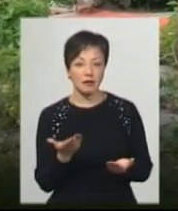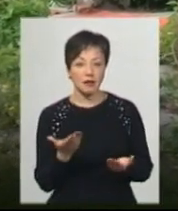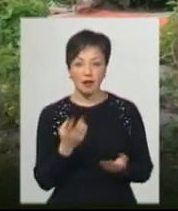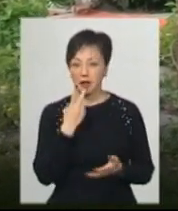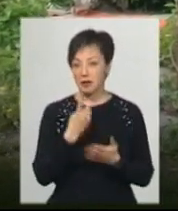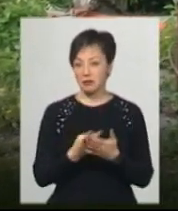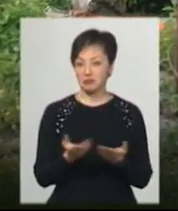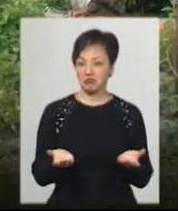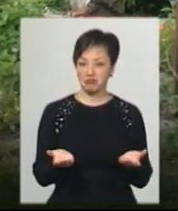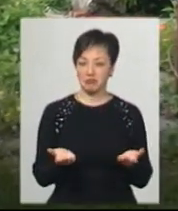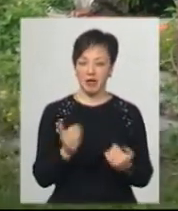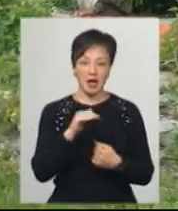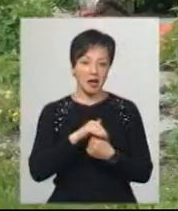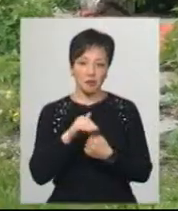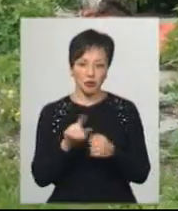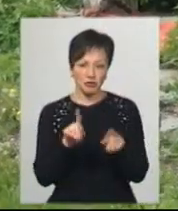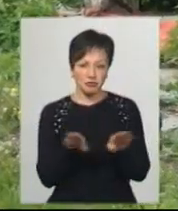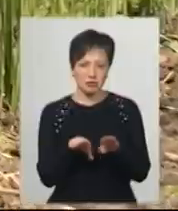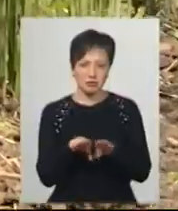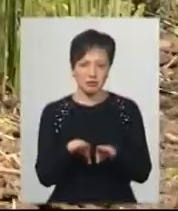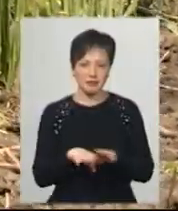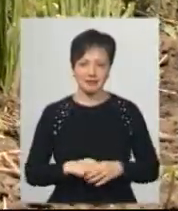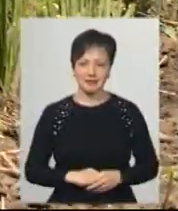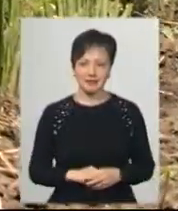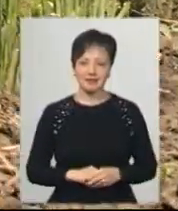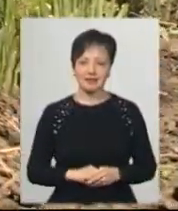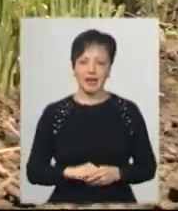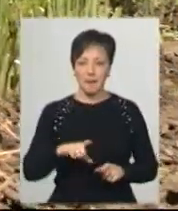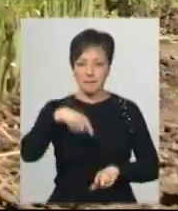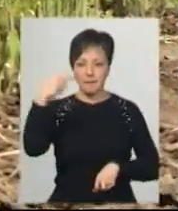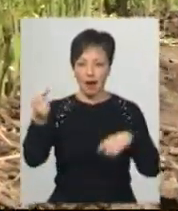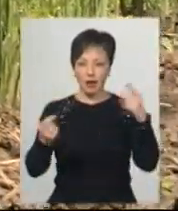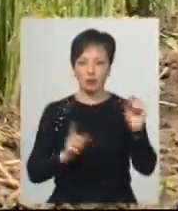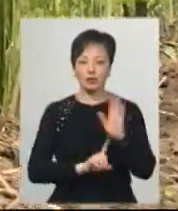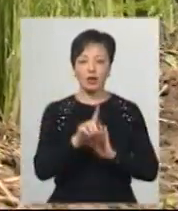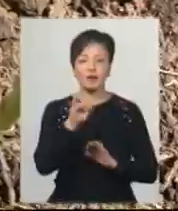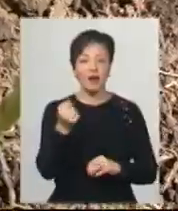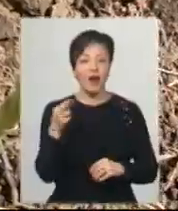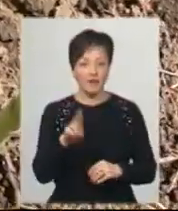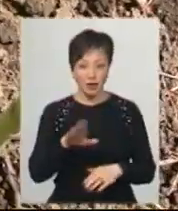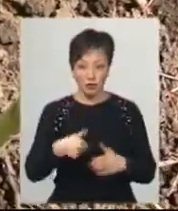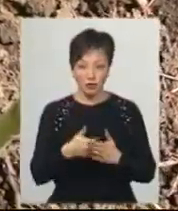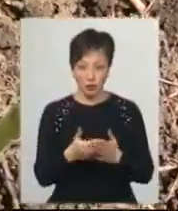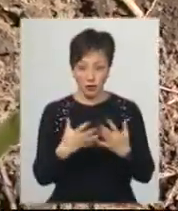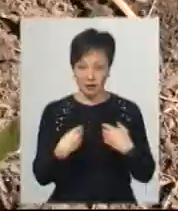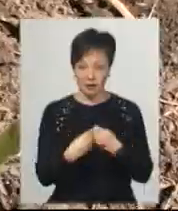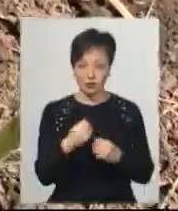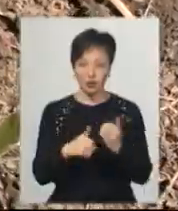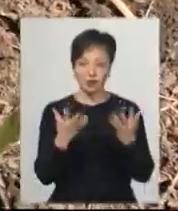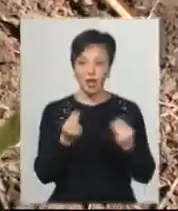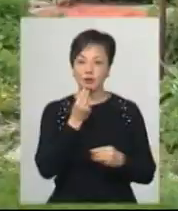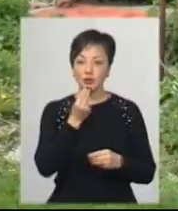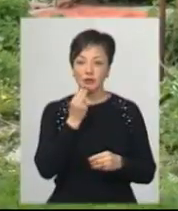Дивлюся, ну, що гриби, не гриби, щось схоже. Пагони аспарагу спускає на початку травня. Відтоді родина бігунів щодня